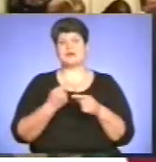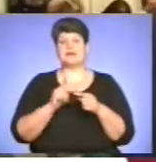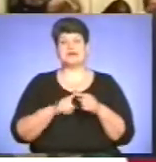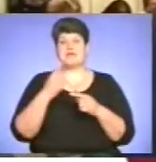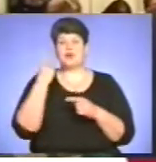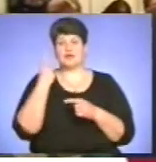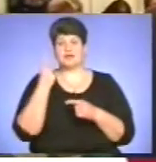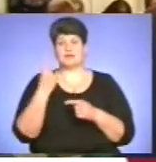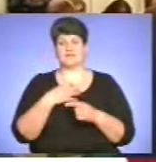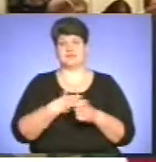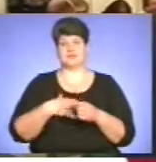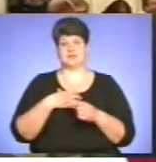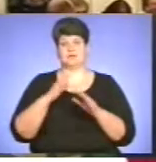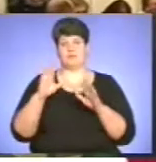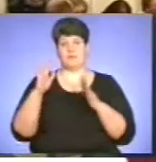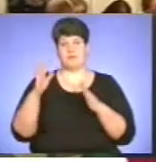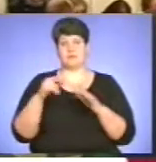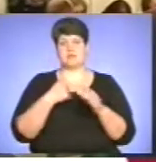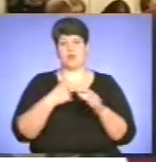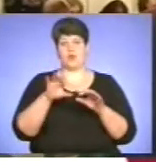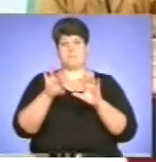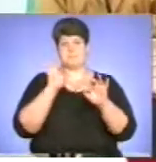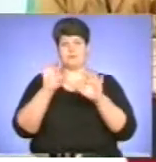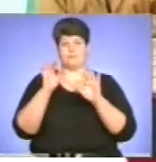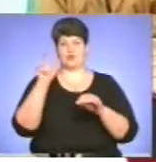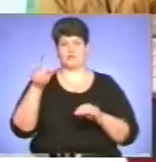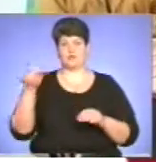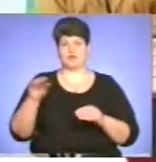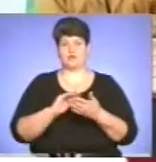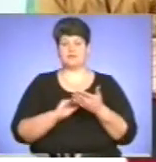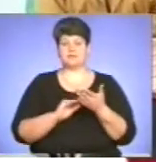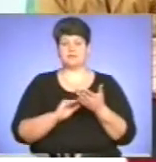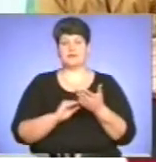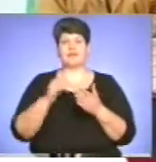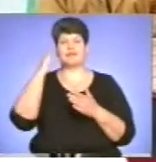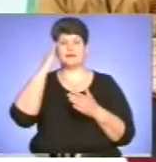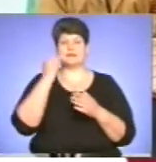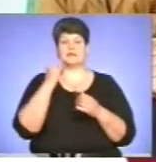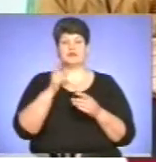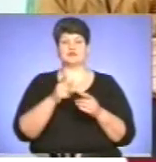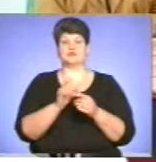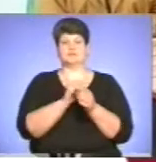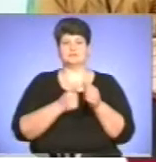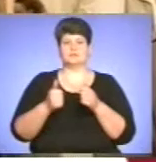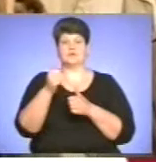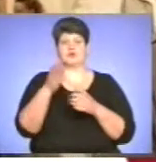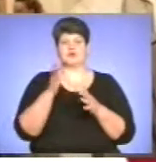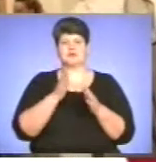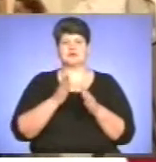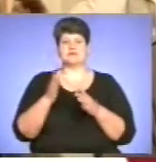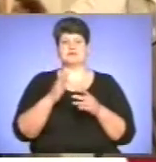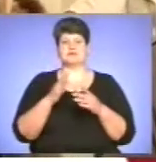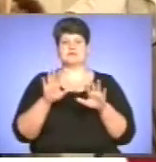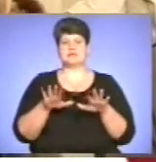критерій мого підбору авторів. Талант – головне для того, щоб прорватися з містечкового середовища,